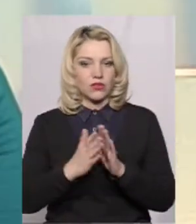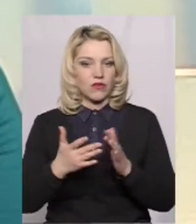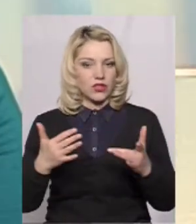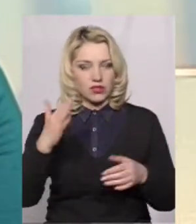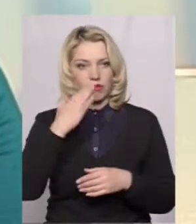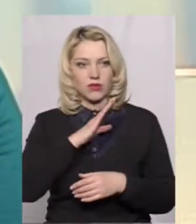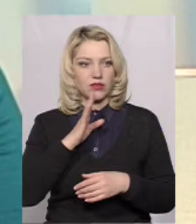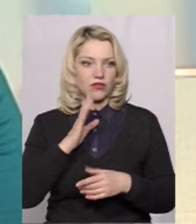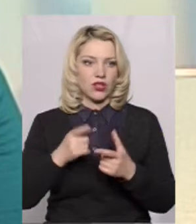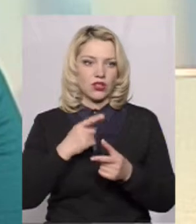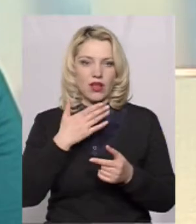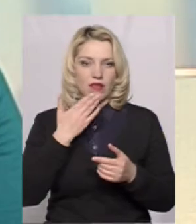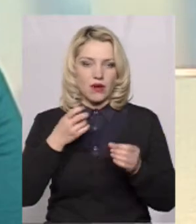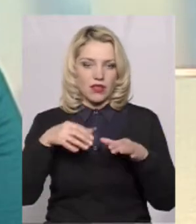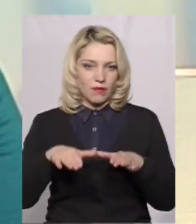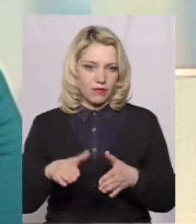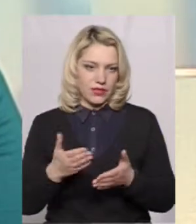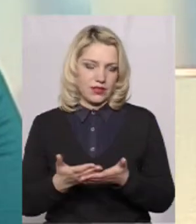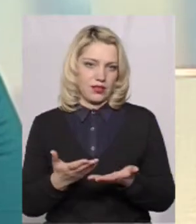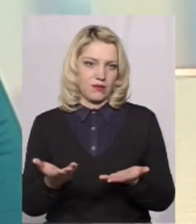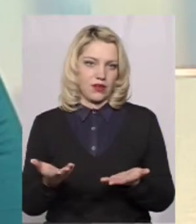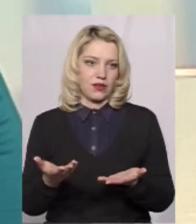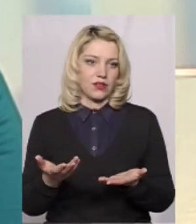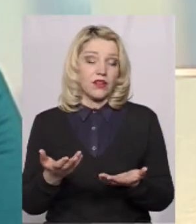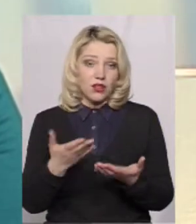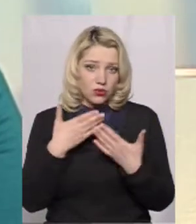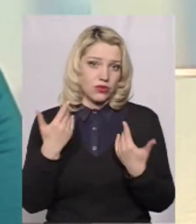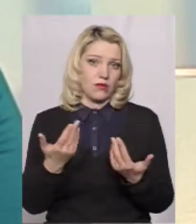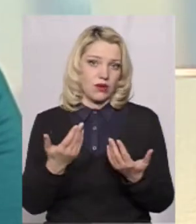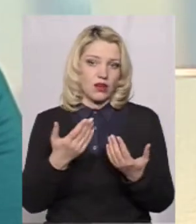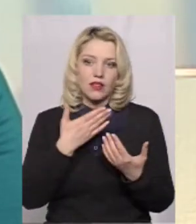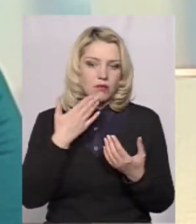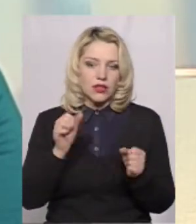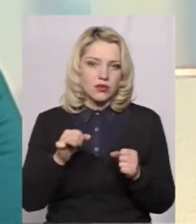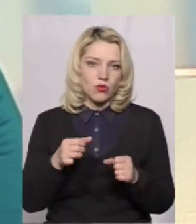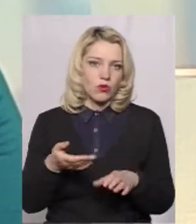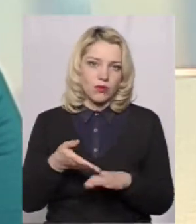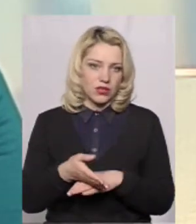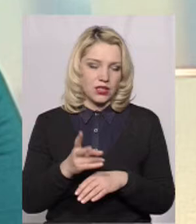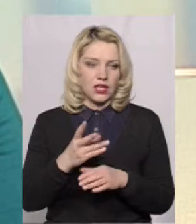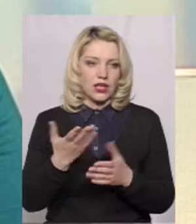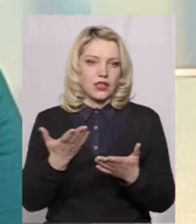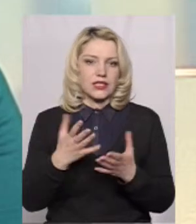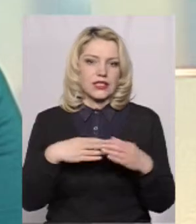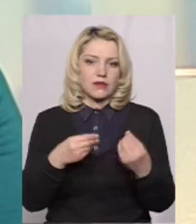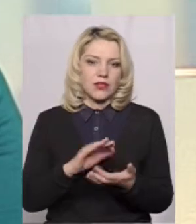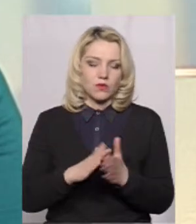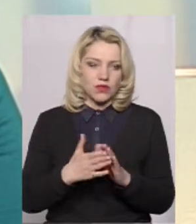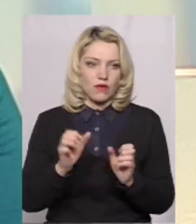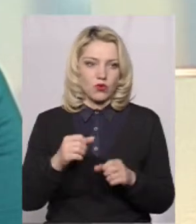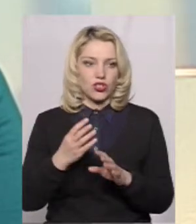різних батьків, чи їх немає на місці. Немає, просто немає змоги прийти за якимись певними сімейними обставинами.